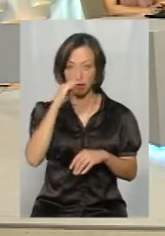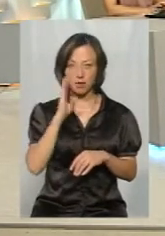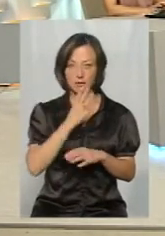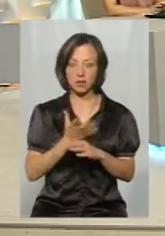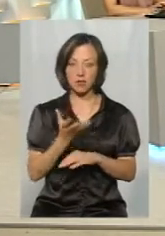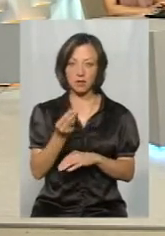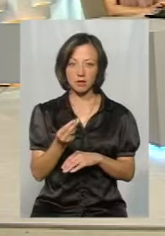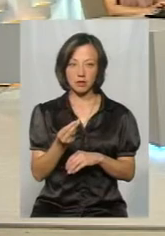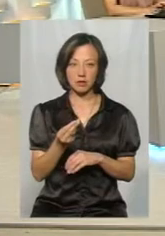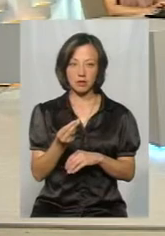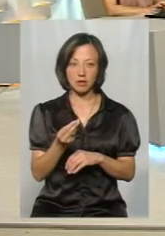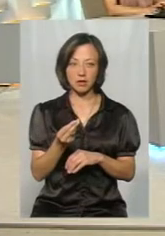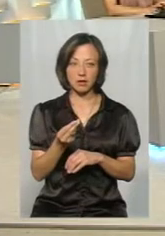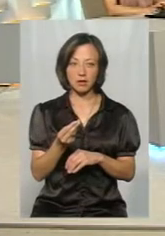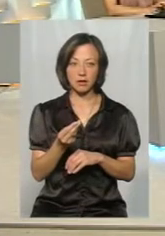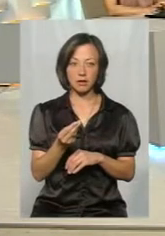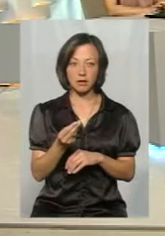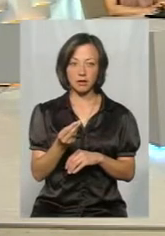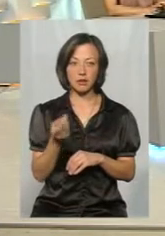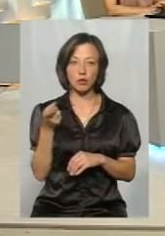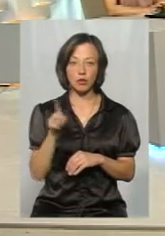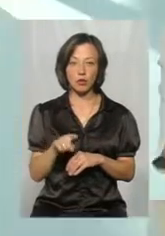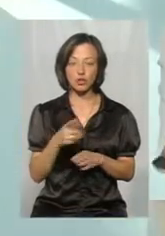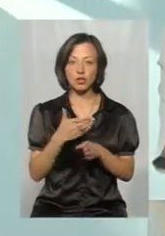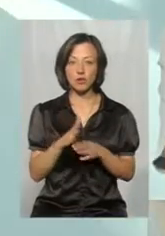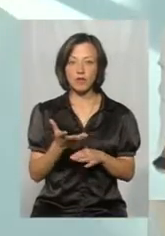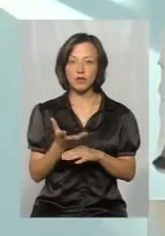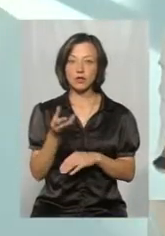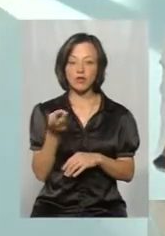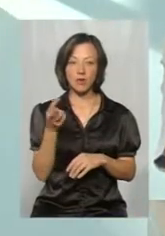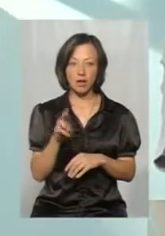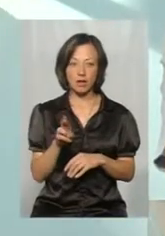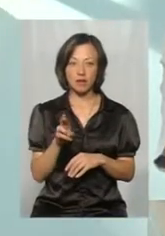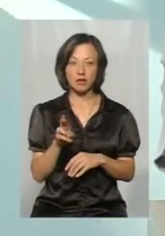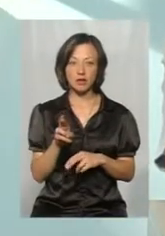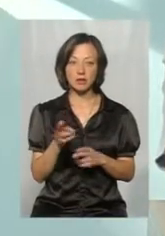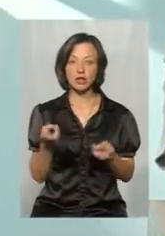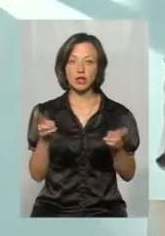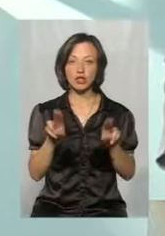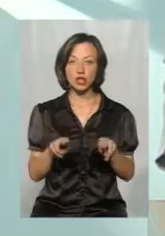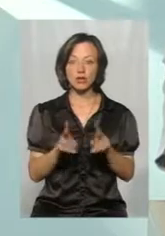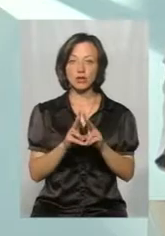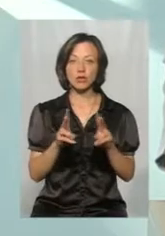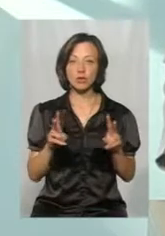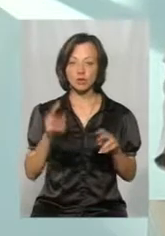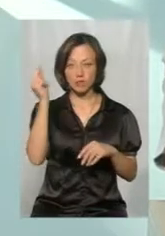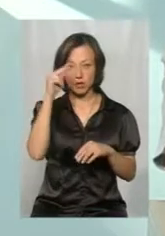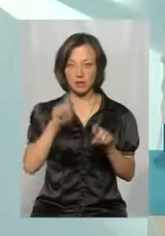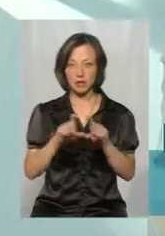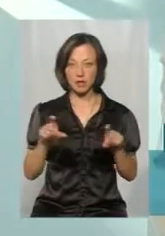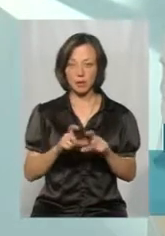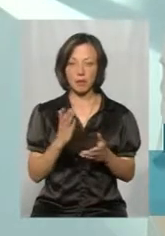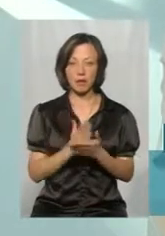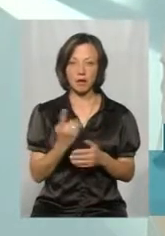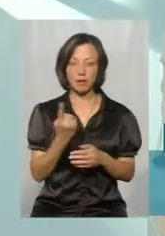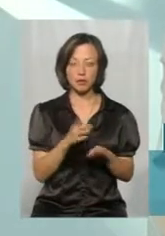знімається. Тому часткове фінансування, воно залишається для тих навчальних закладів, які мають